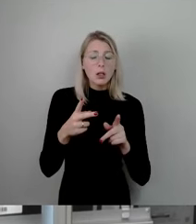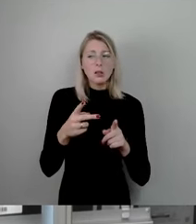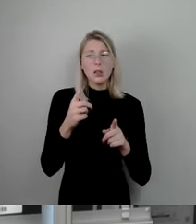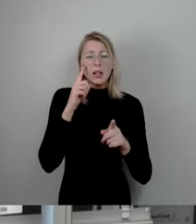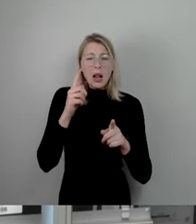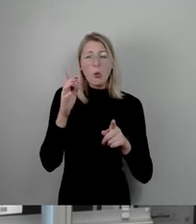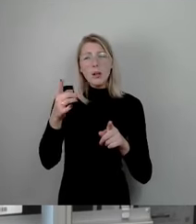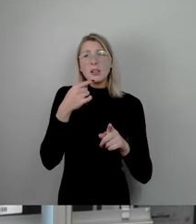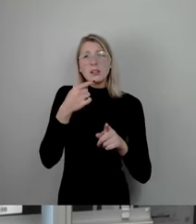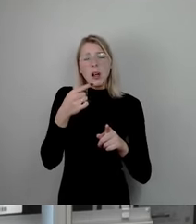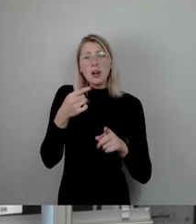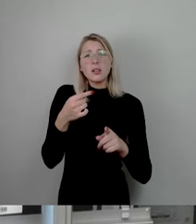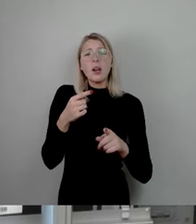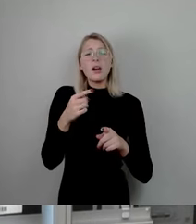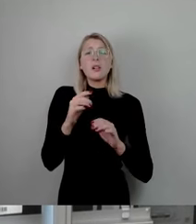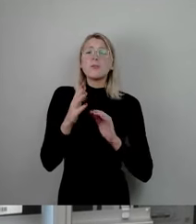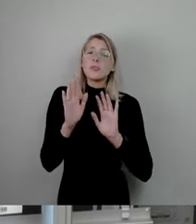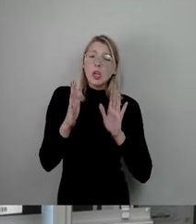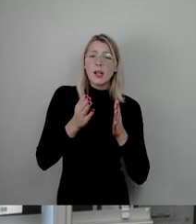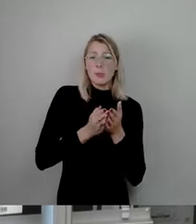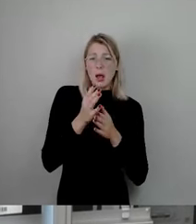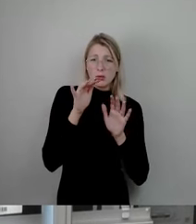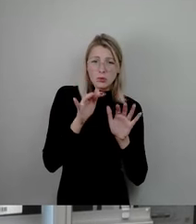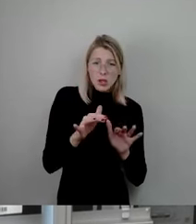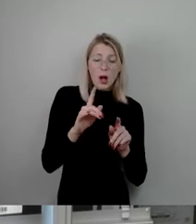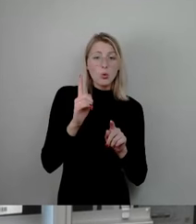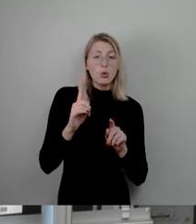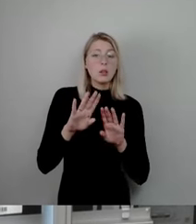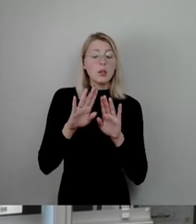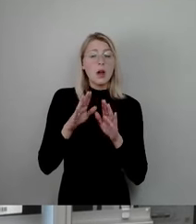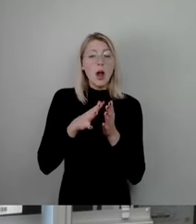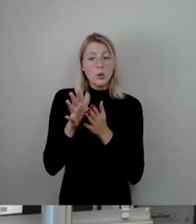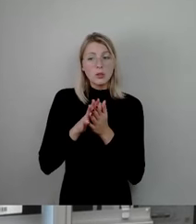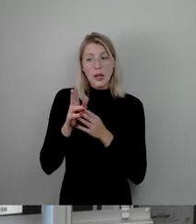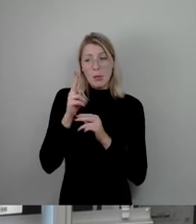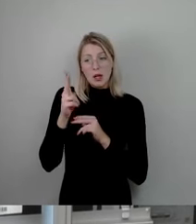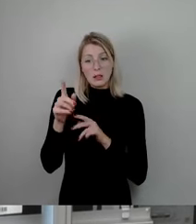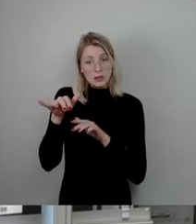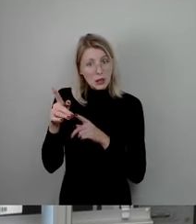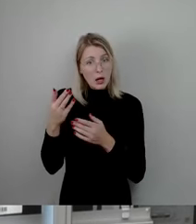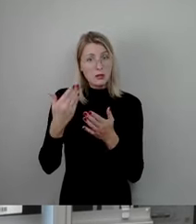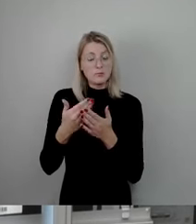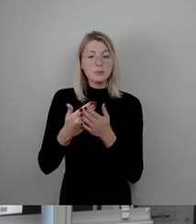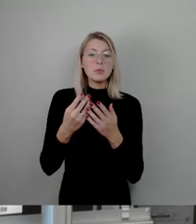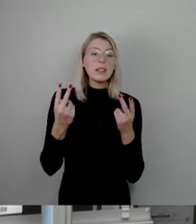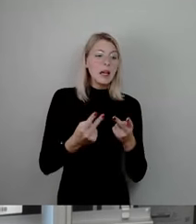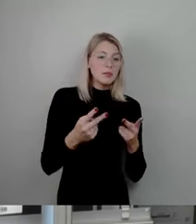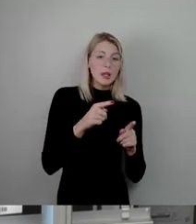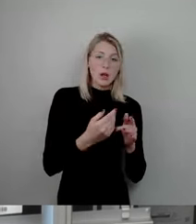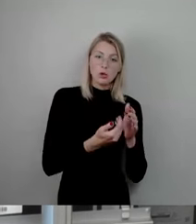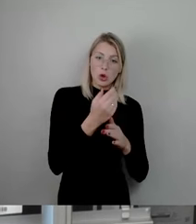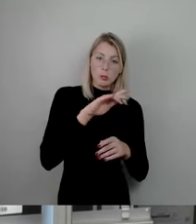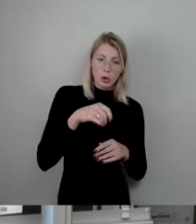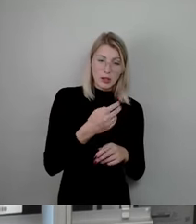Und es ist eben so, wir haben sehr hohe Haushaltsausgabereste. Entweder für die neuen Projekte, wo jetzt wirklich die